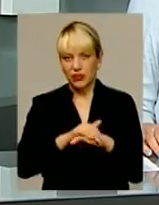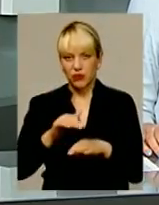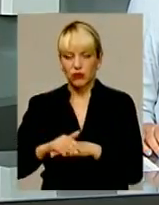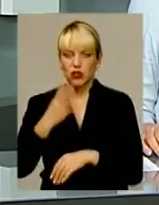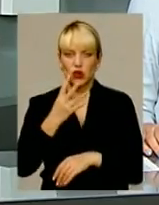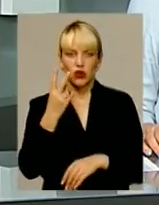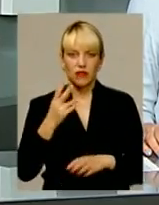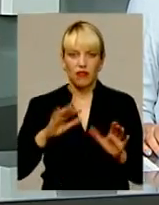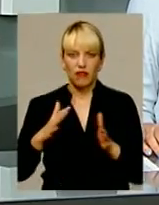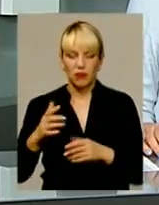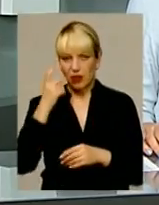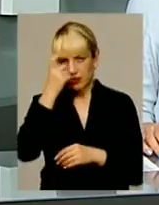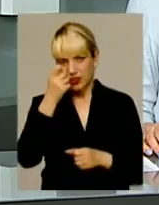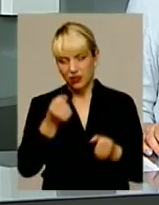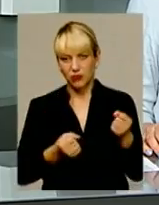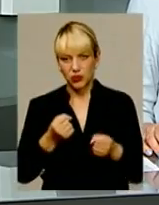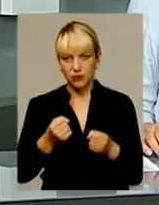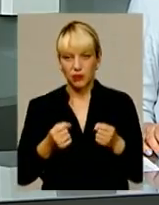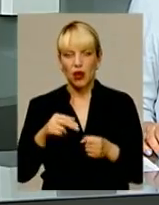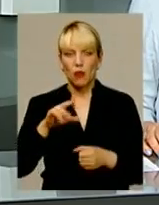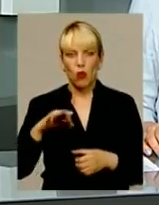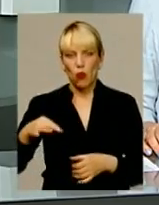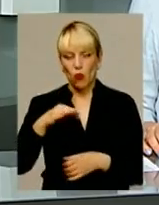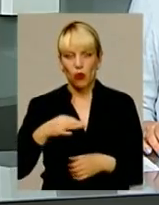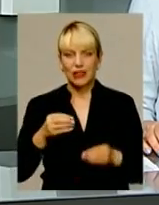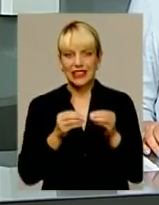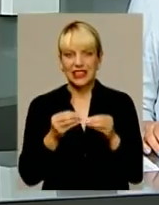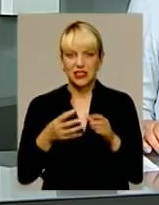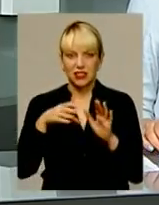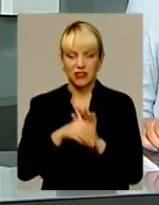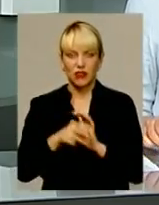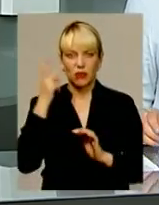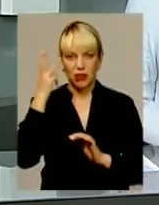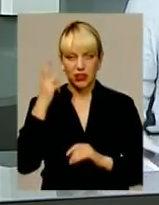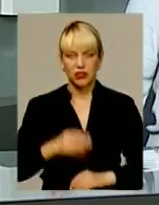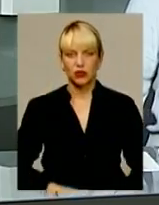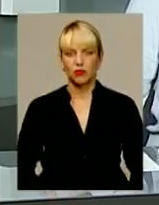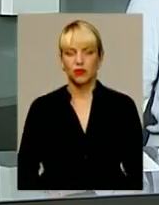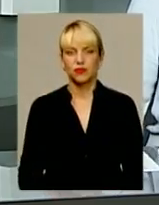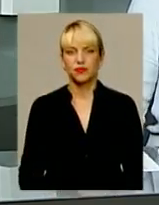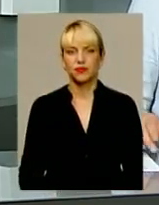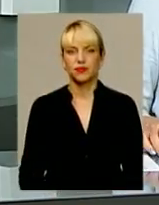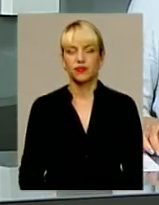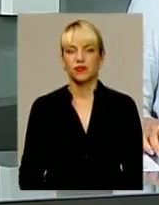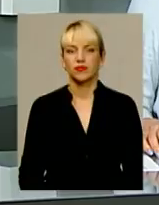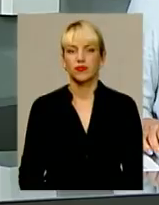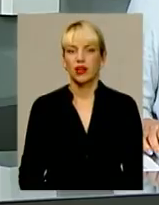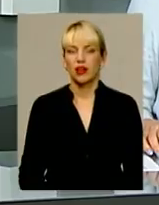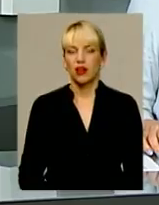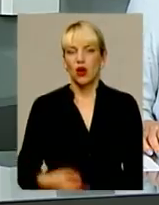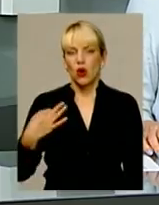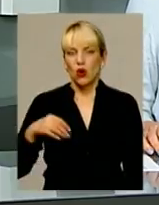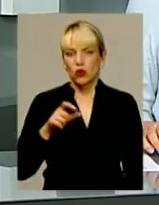водіння у стані алкогольного сп'яніння по області. Десять з них у Хмельницькому. У